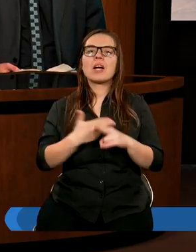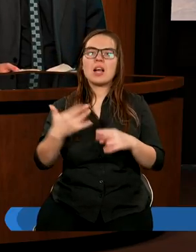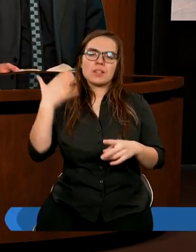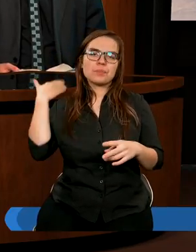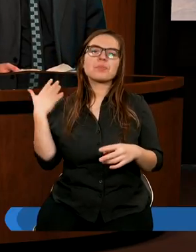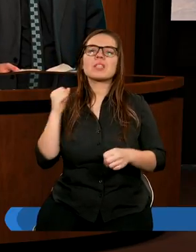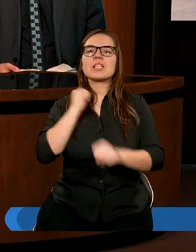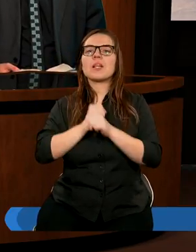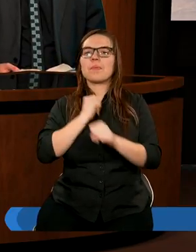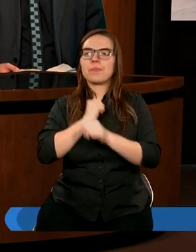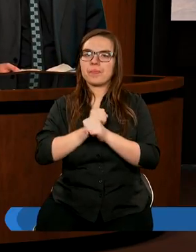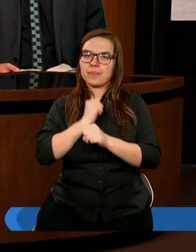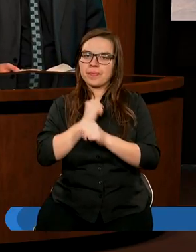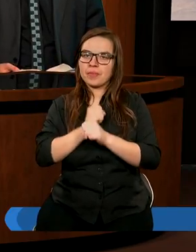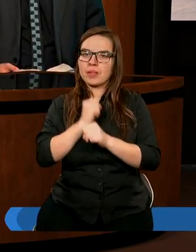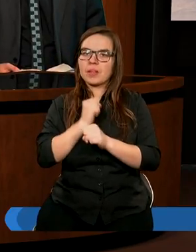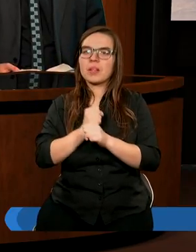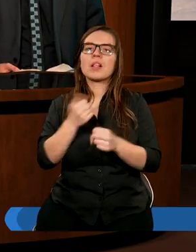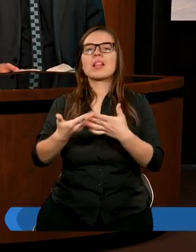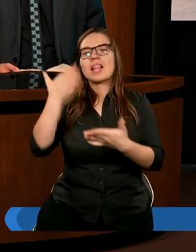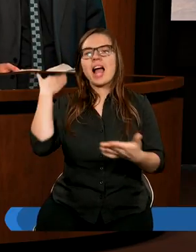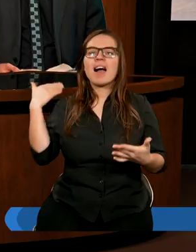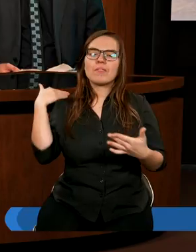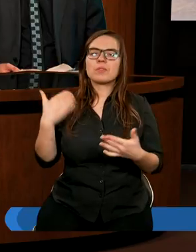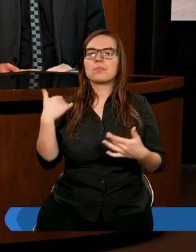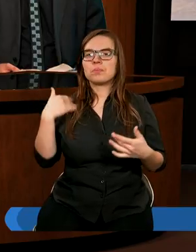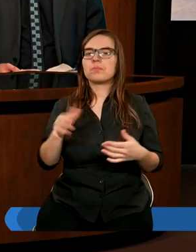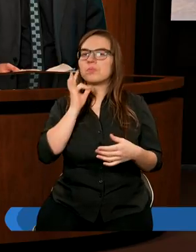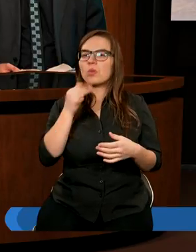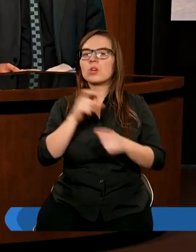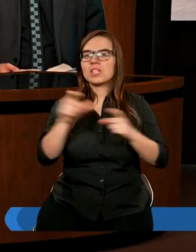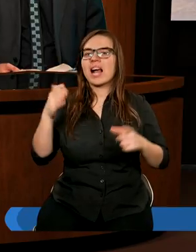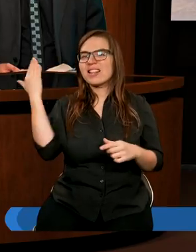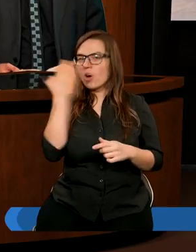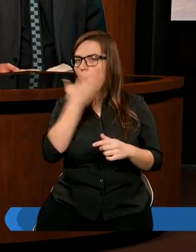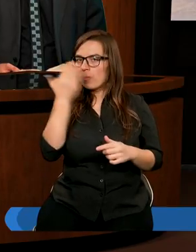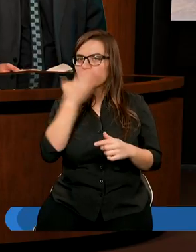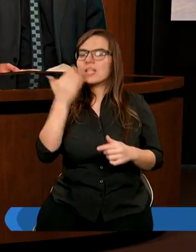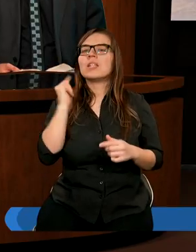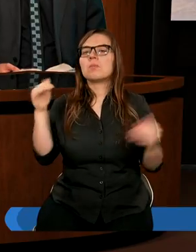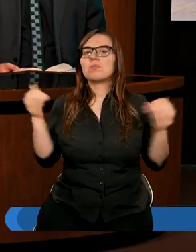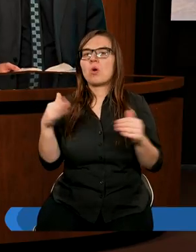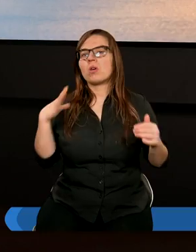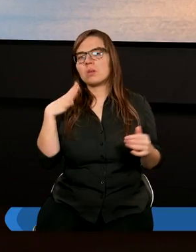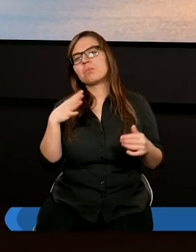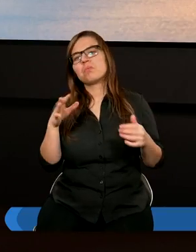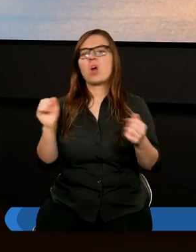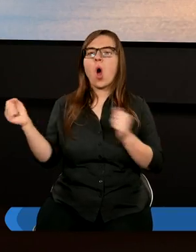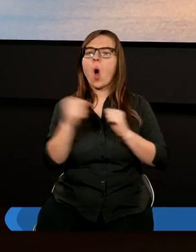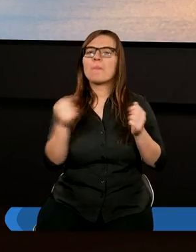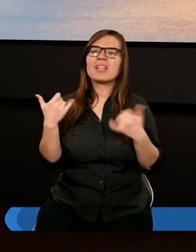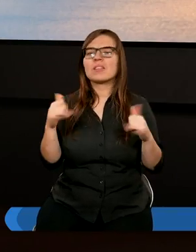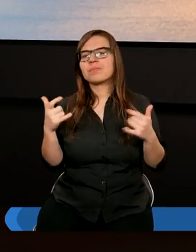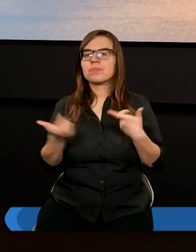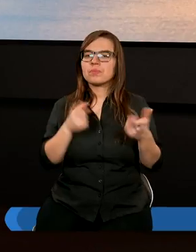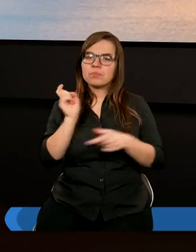pracowałem, dawno temu byłem młody, to były czasy komunistyczne i można było się obijać.